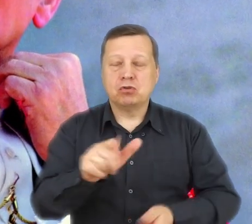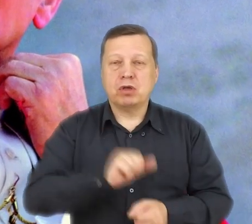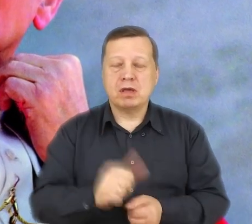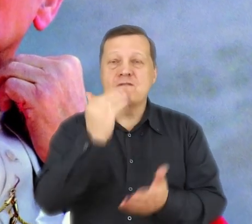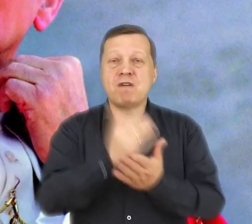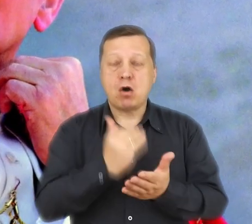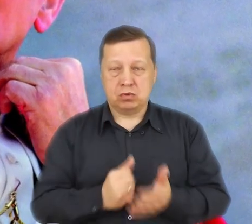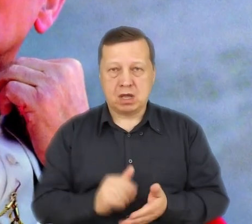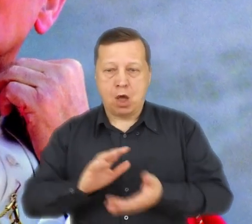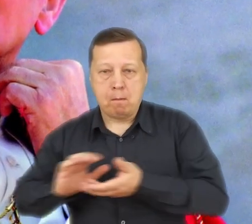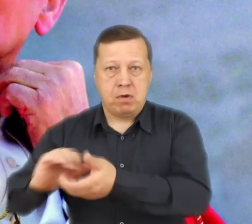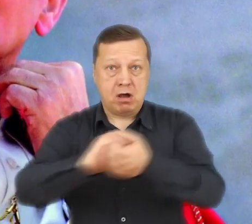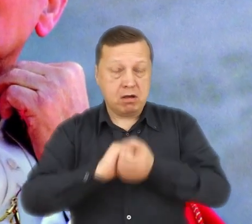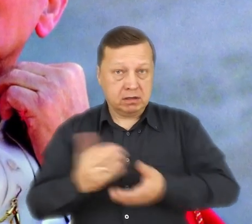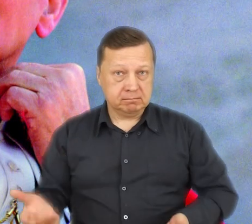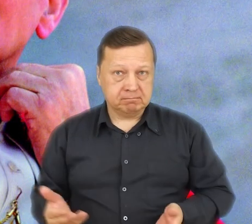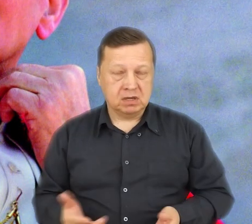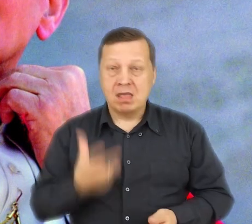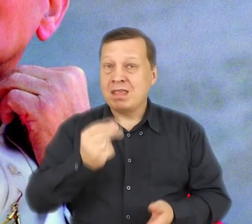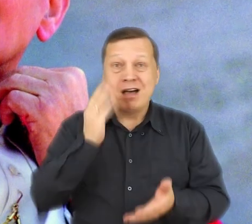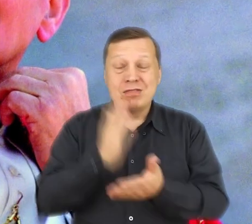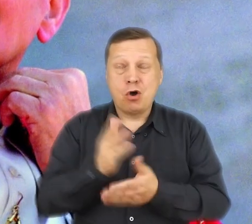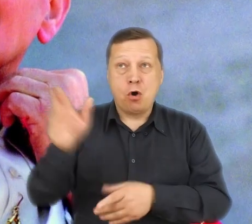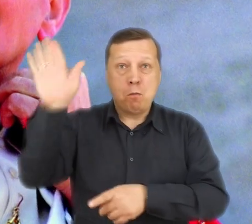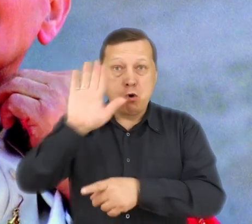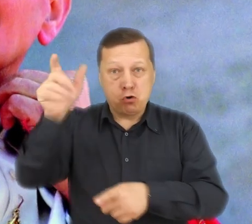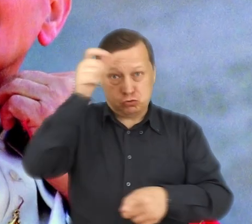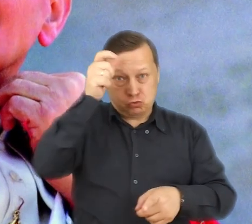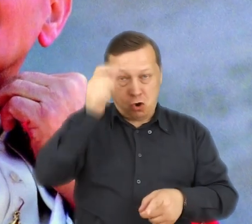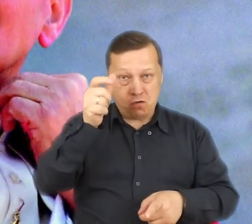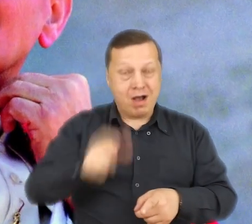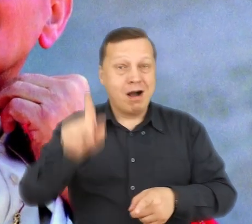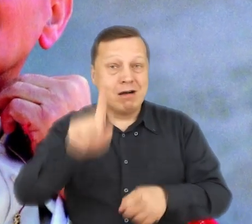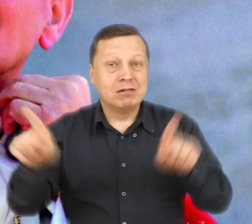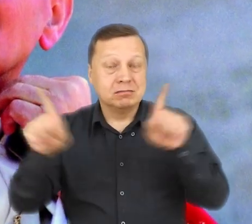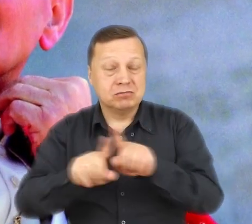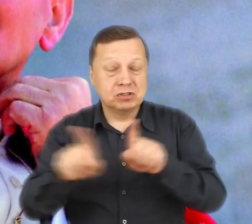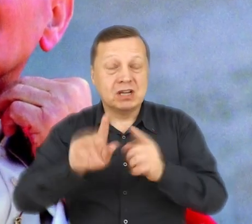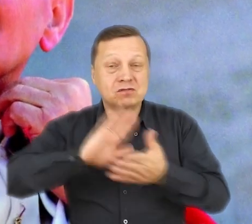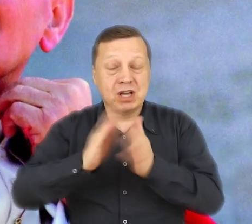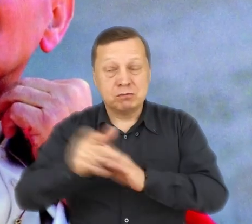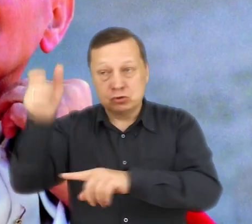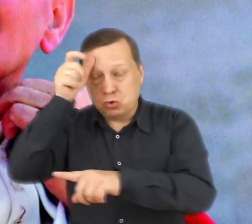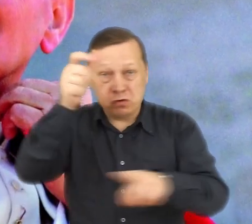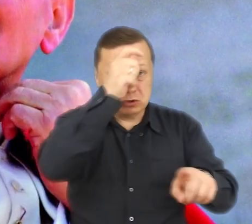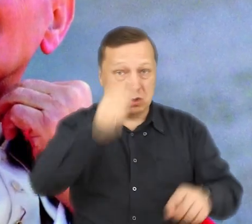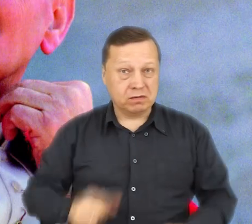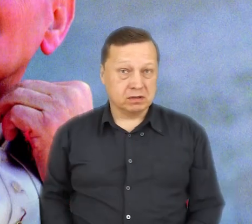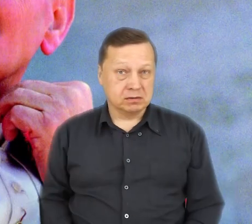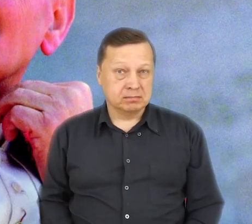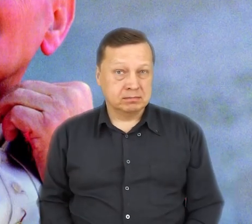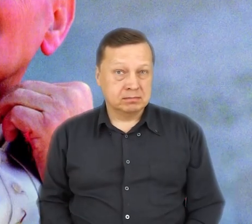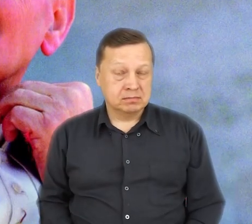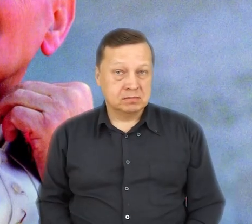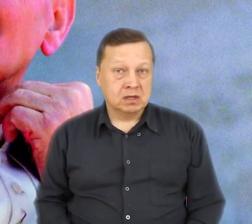stanowi podstawowy warunek pojednania, nie tylko w stosunku Boga do człowieka, ale także w stosunkach wzajemnych